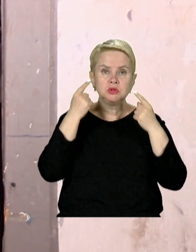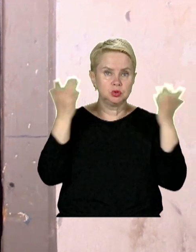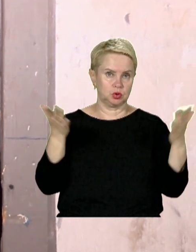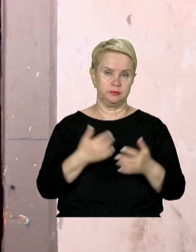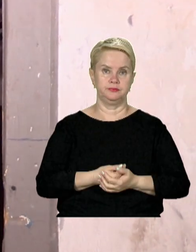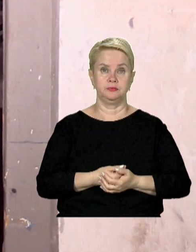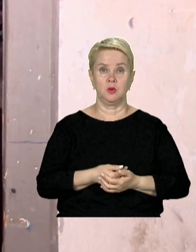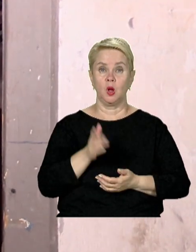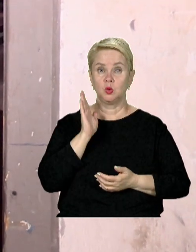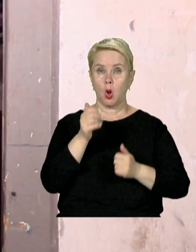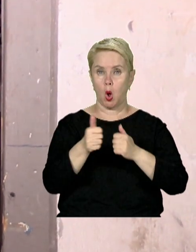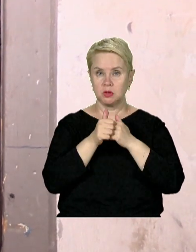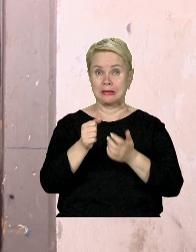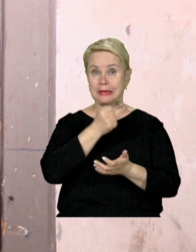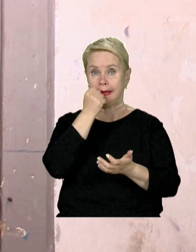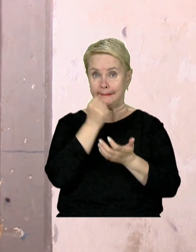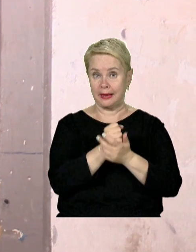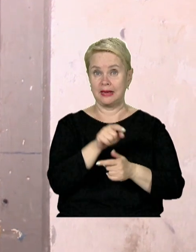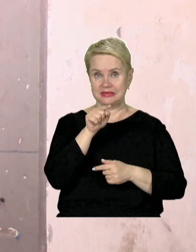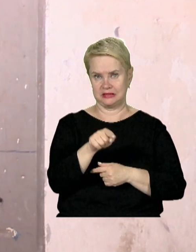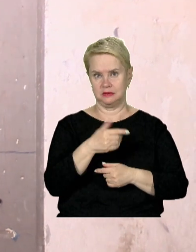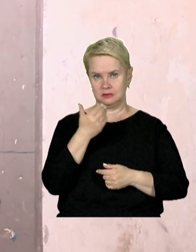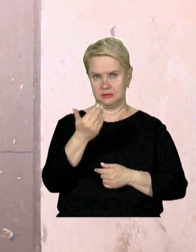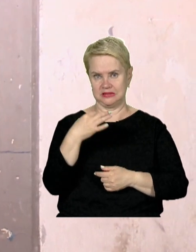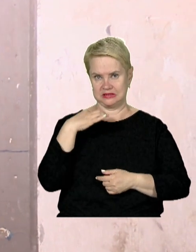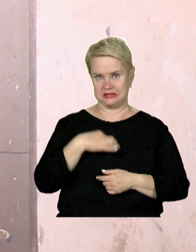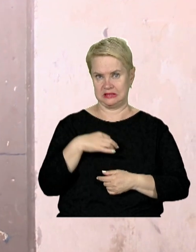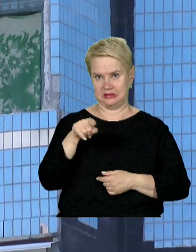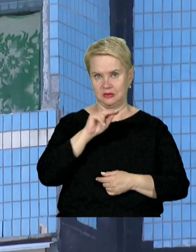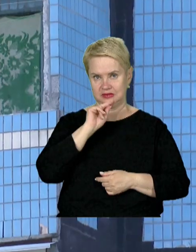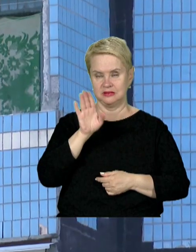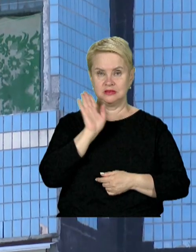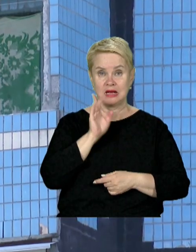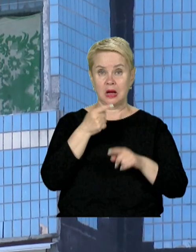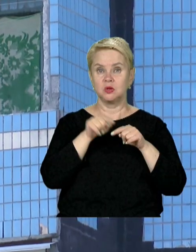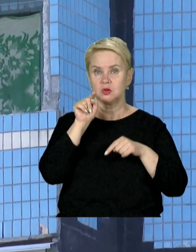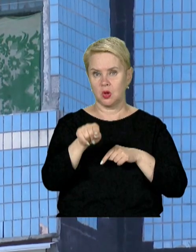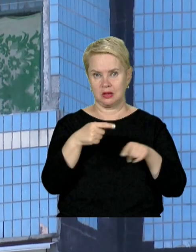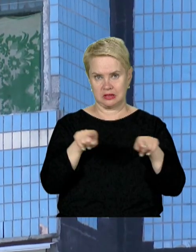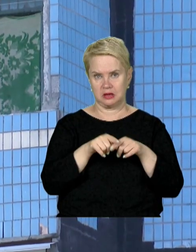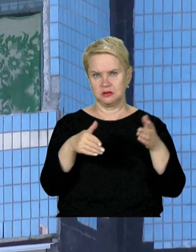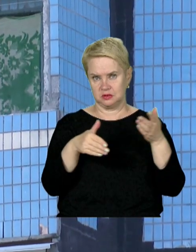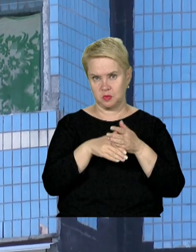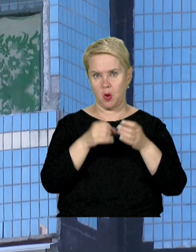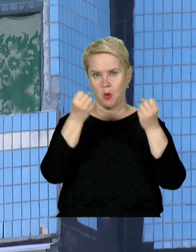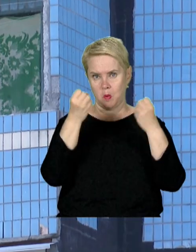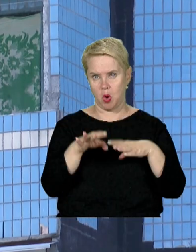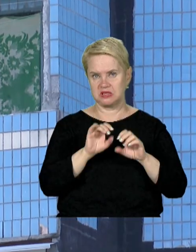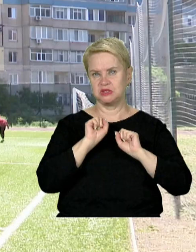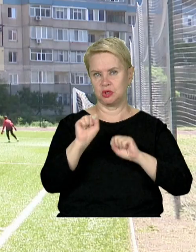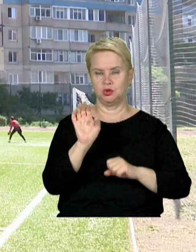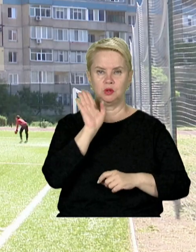об цьому. От тільки сусіди підтвардили, це був ніхто інший, як син підозрюваної, який, вочевидь, в такий спосіб, просто